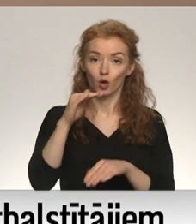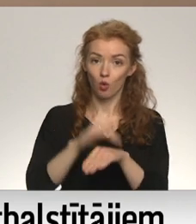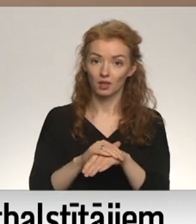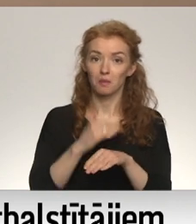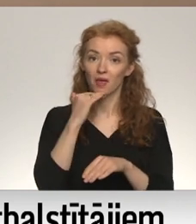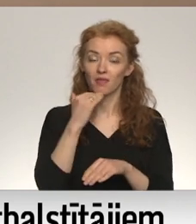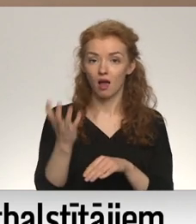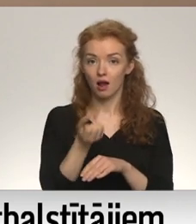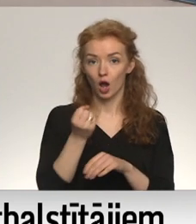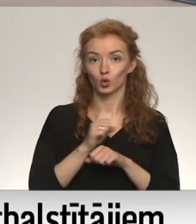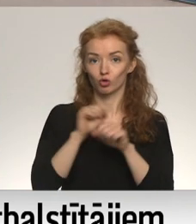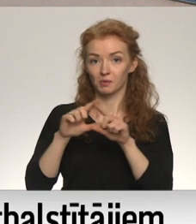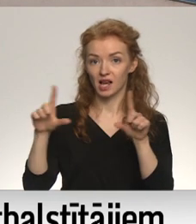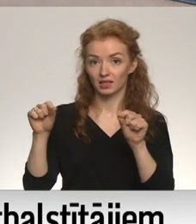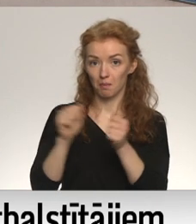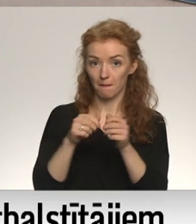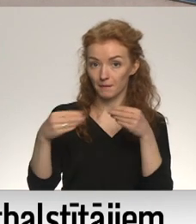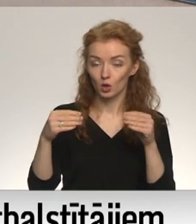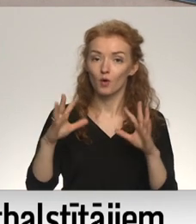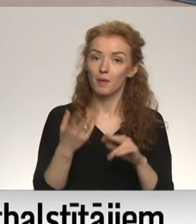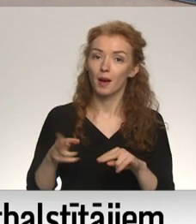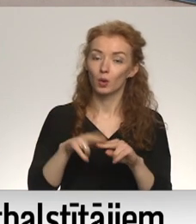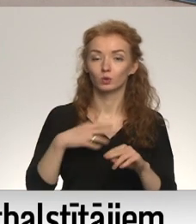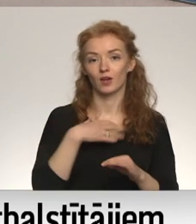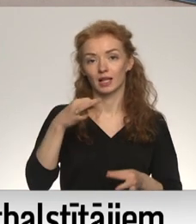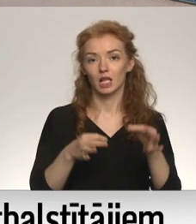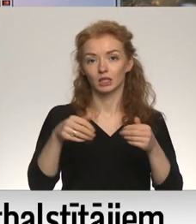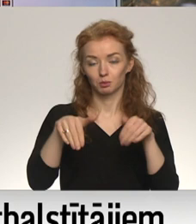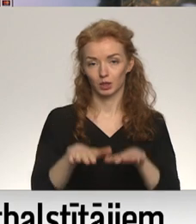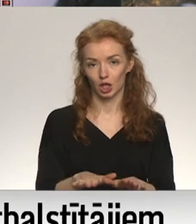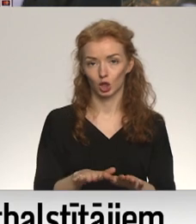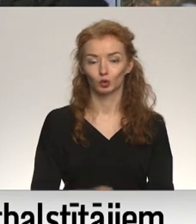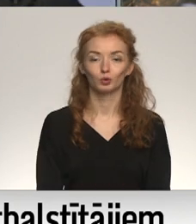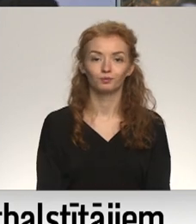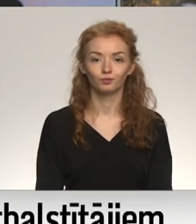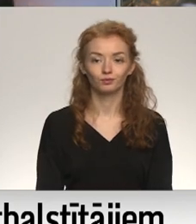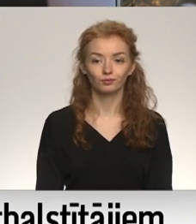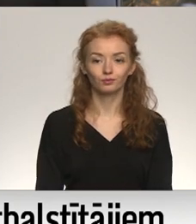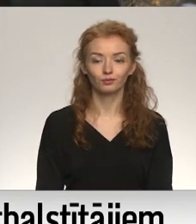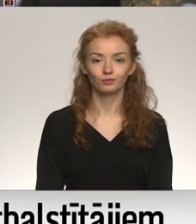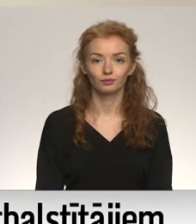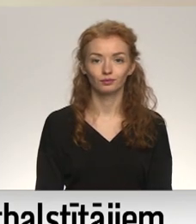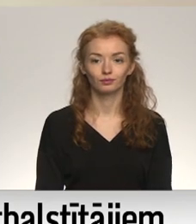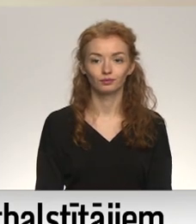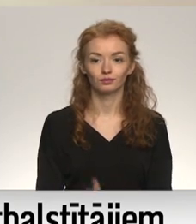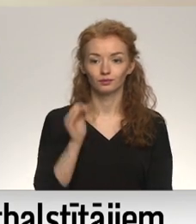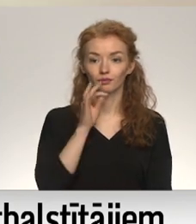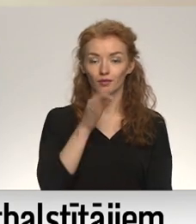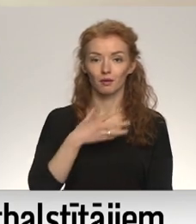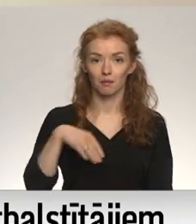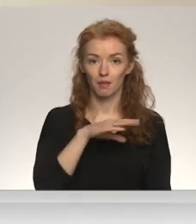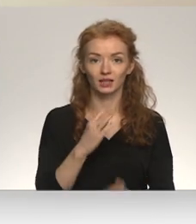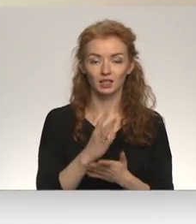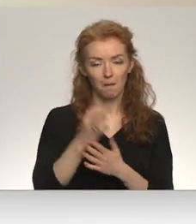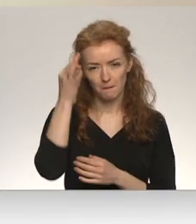valsts drošības iestādes atzinumu, vai būs nepieciešams tiesus spriedums, kā to norāda ārlietu ministrī. Mēs tiešām esam precīzi kā